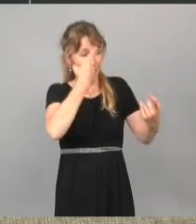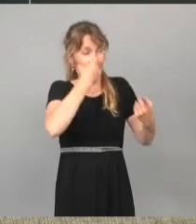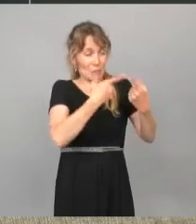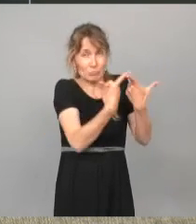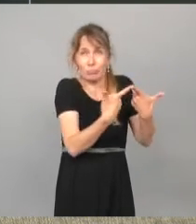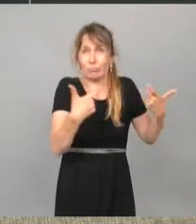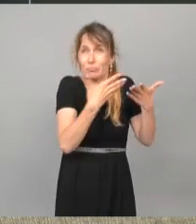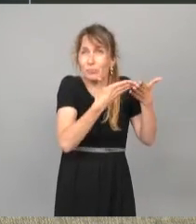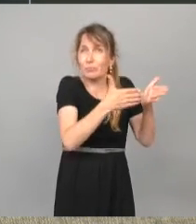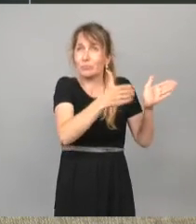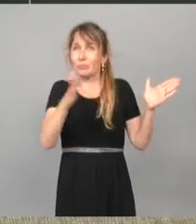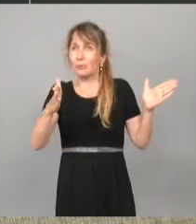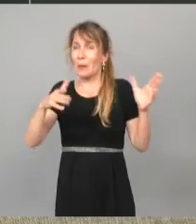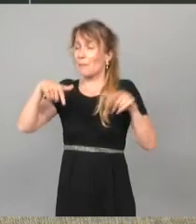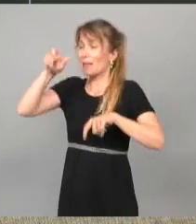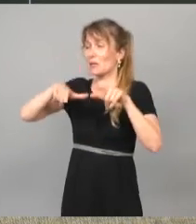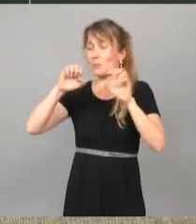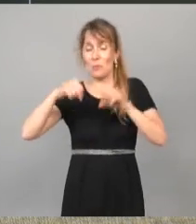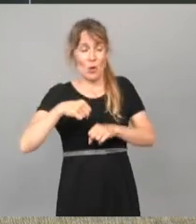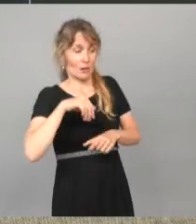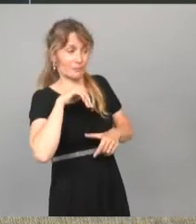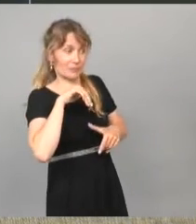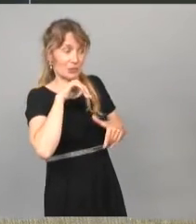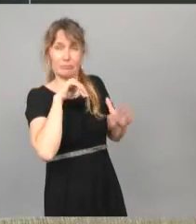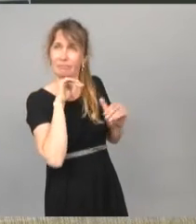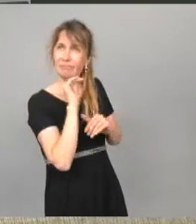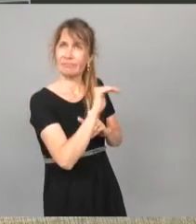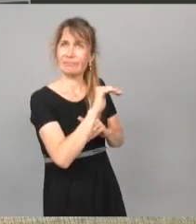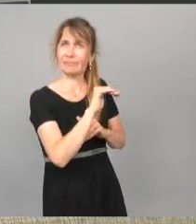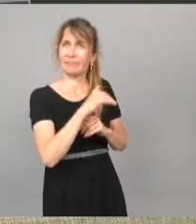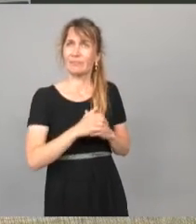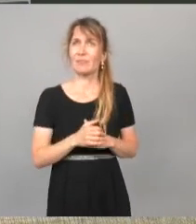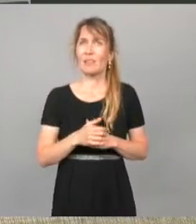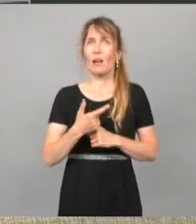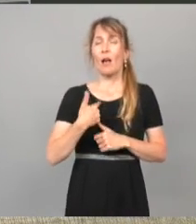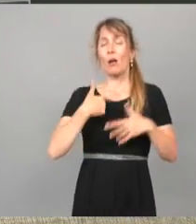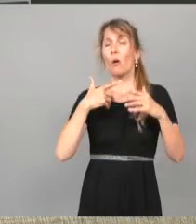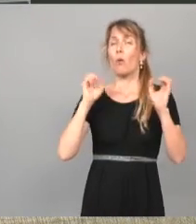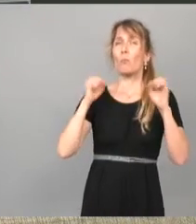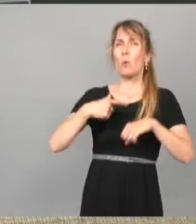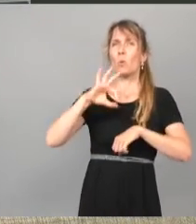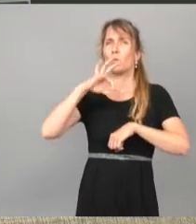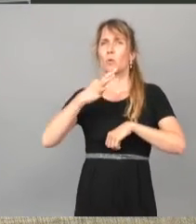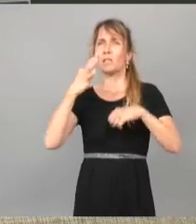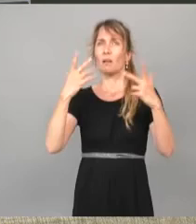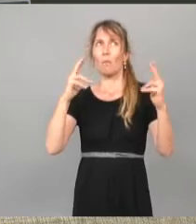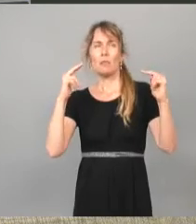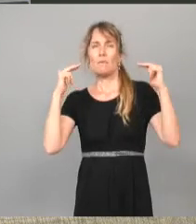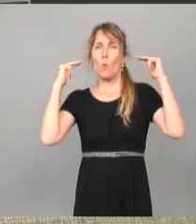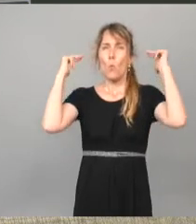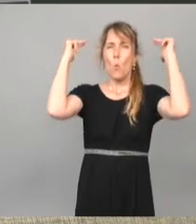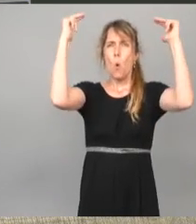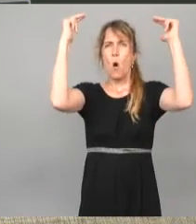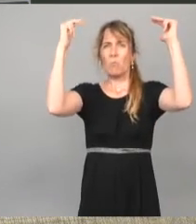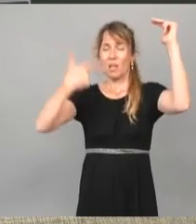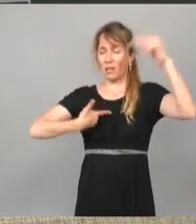mettre, effectivement, sur une échelle, on peut mettre le premier barreau de très haut, mais malheureusement, on est peu à l'atteindre. Et moi, je préfère qu